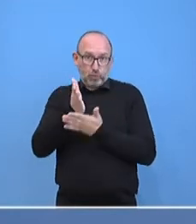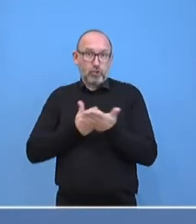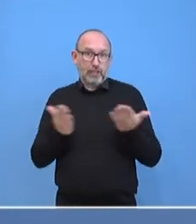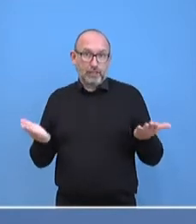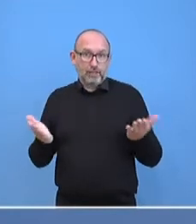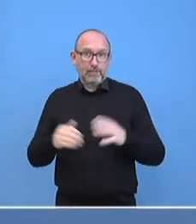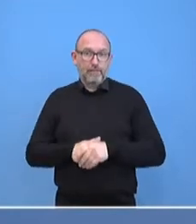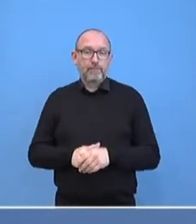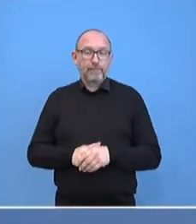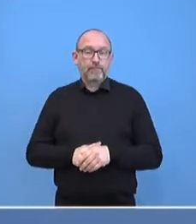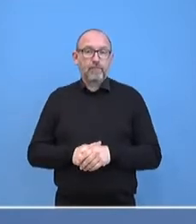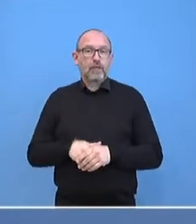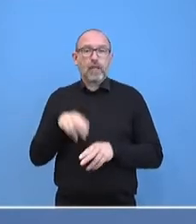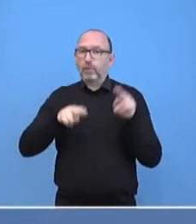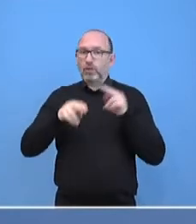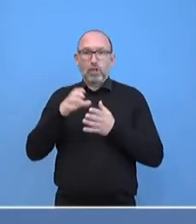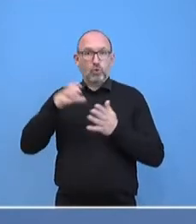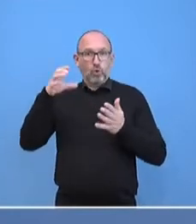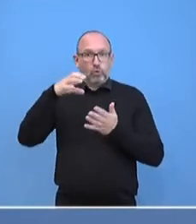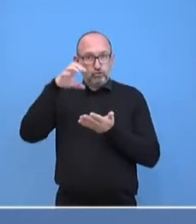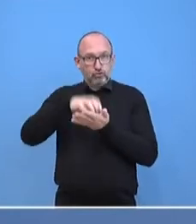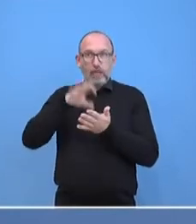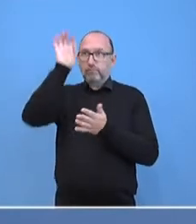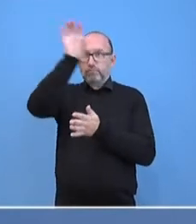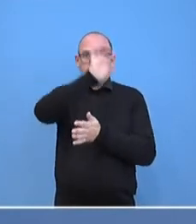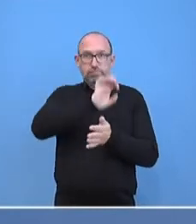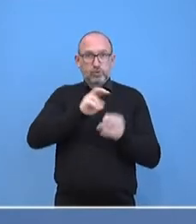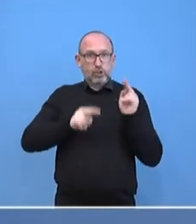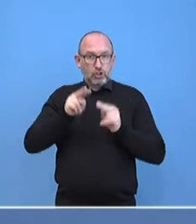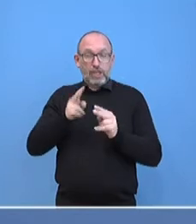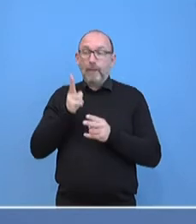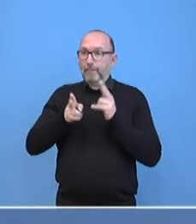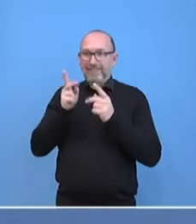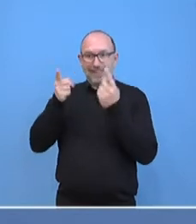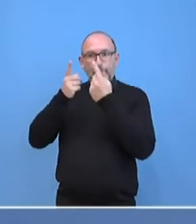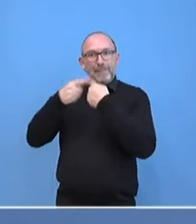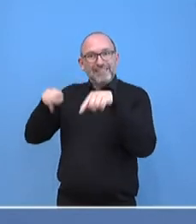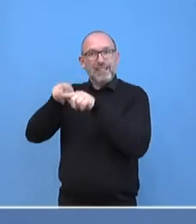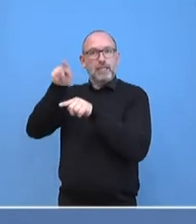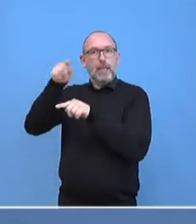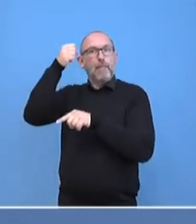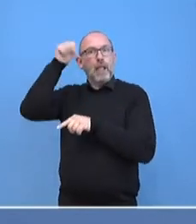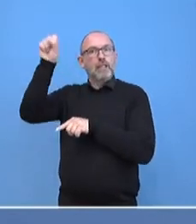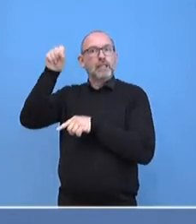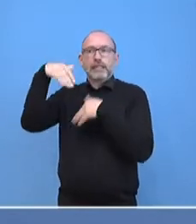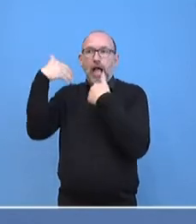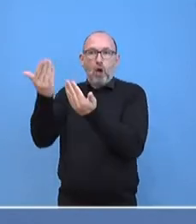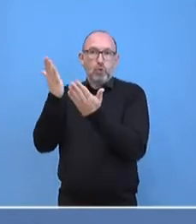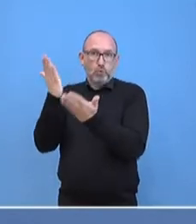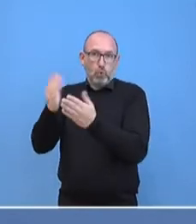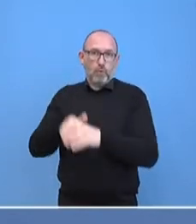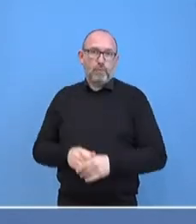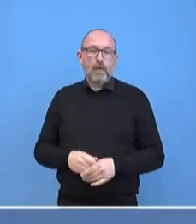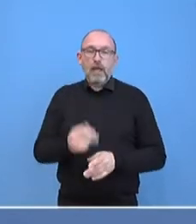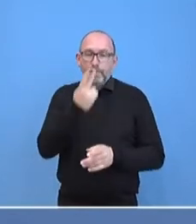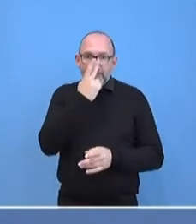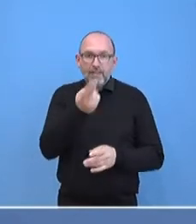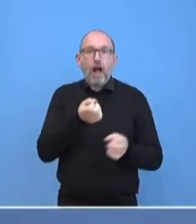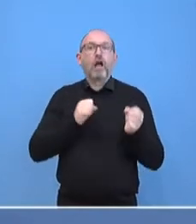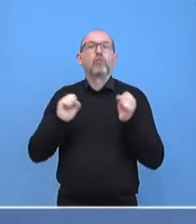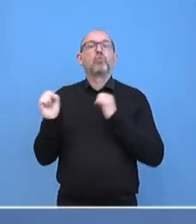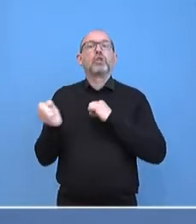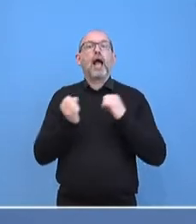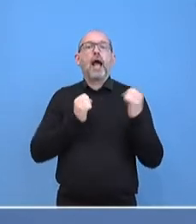unterschiedliche Großstädte, leider auch für Bezirke hier in Berlin. Die Dynamik nimmt also zu.